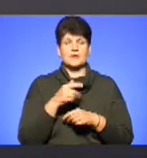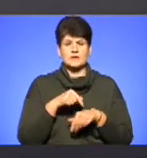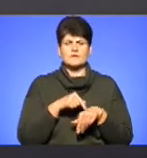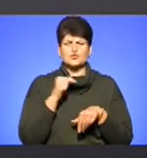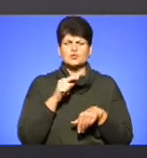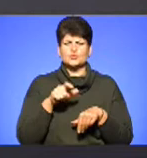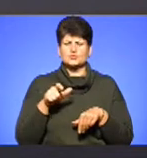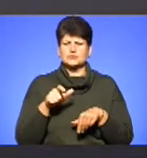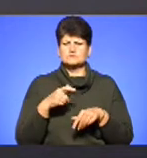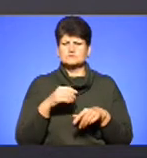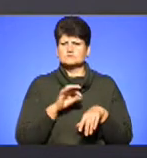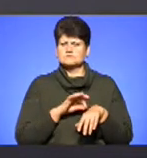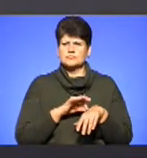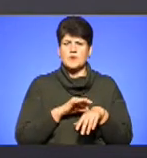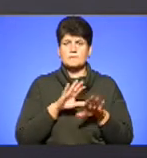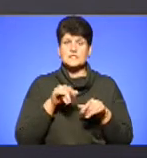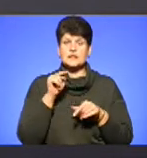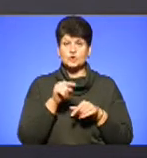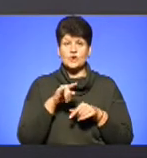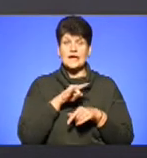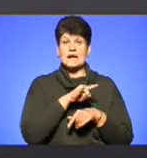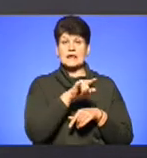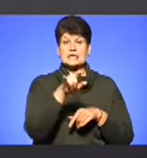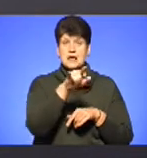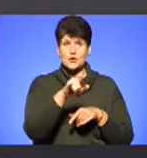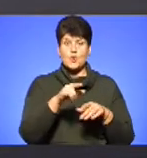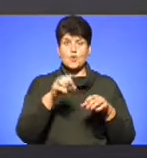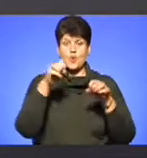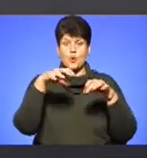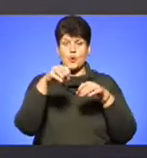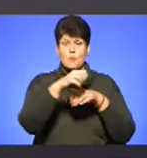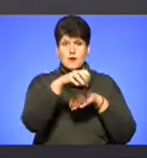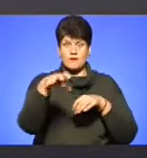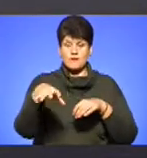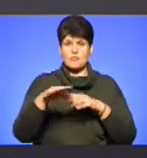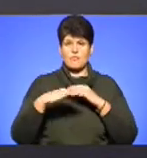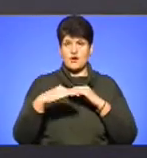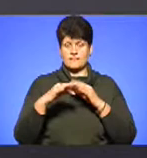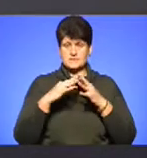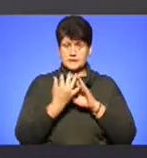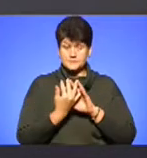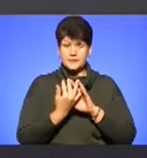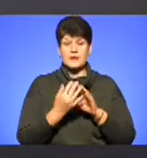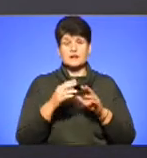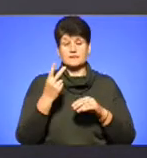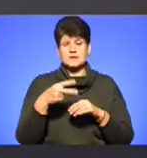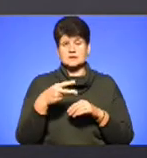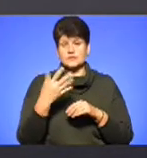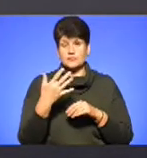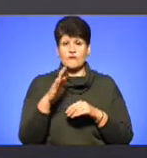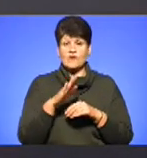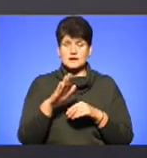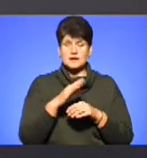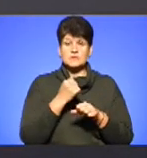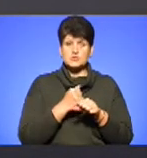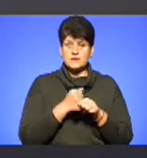здуження після того, як літак окропив поля в їхньому селі. Власне, з 20 вересня у селі працювали фахівці з обласного лабораторного